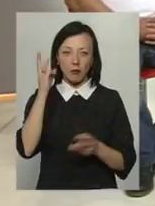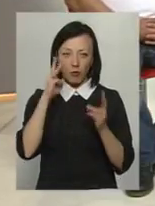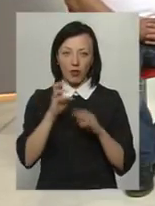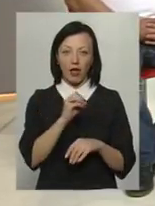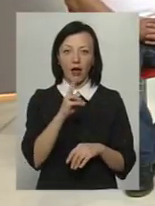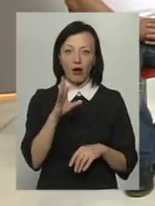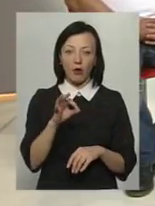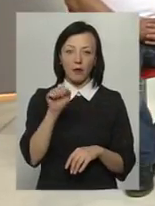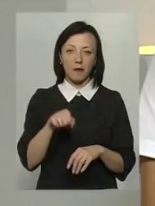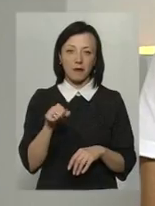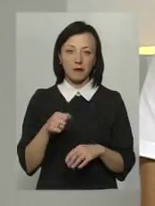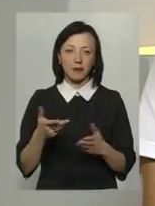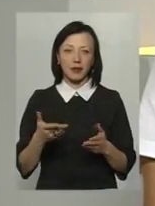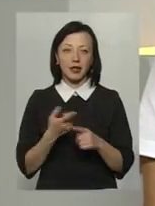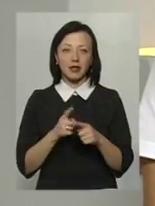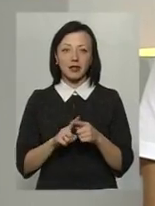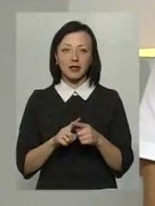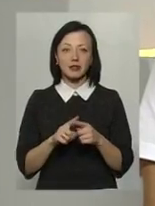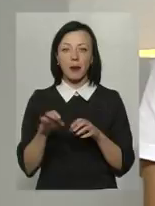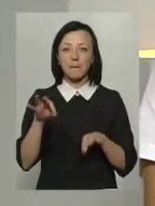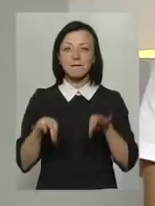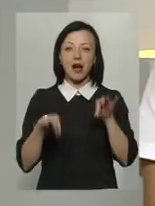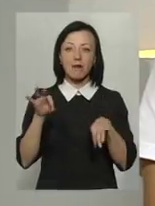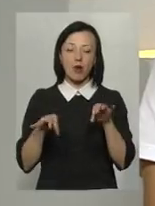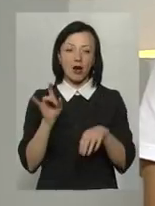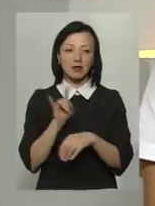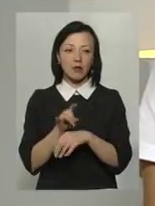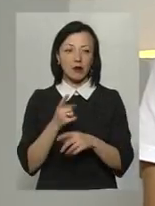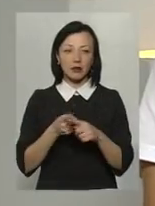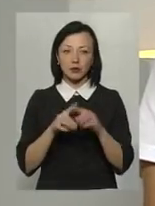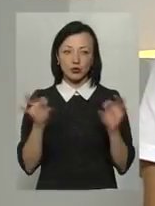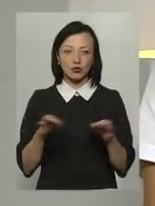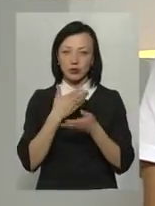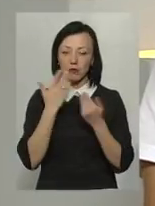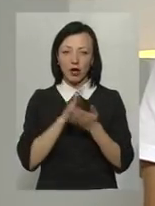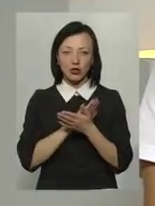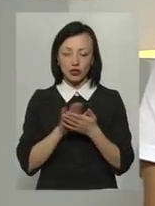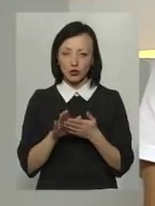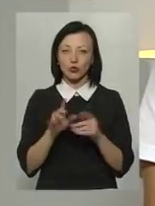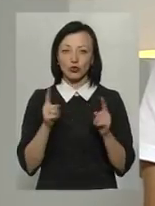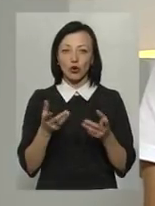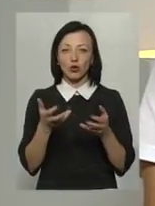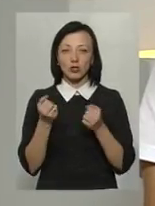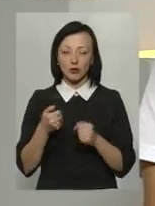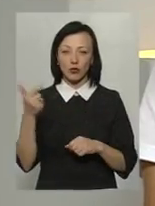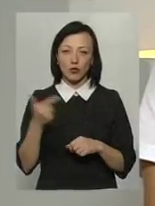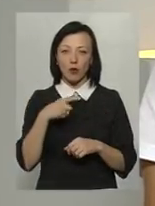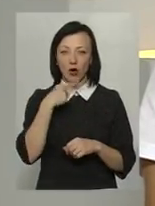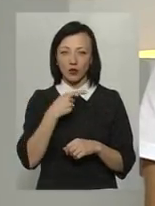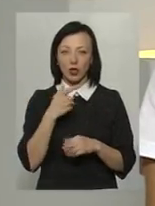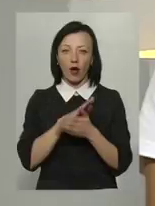Еко-поєво. Це навіть не мода, це більше маніпуляція, це обман. Там нічого немає екологічного, тому, щоб отримати, грубо кажучи,